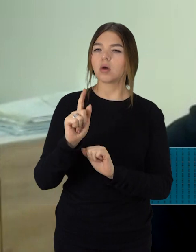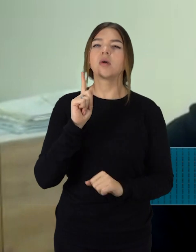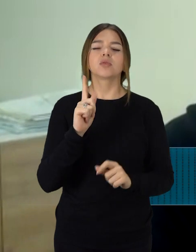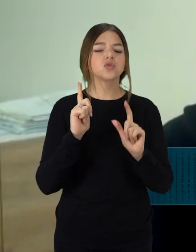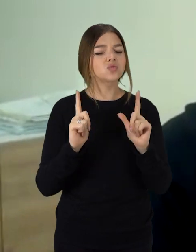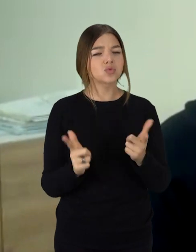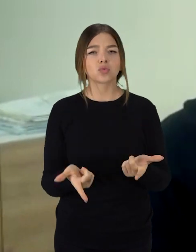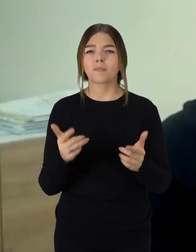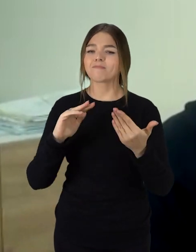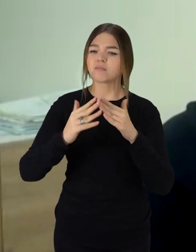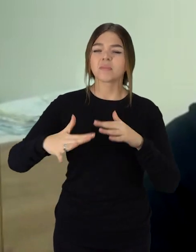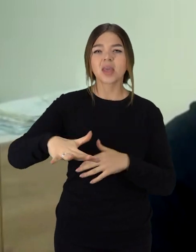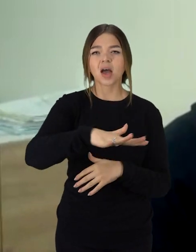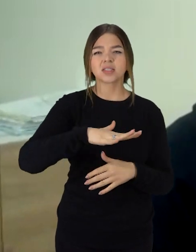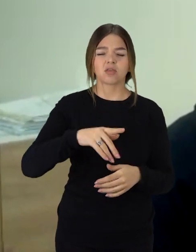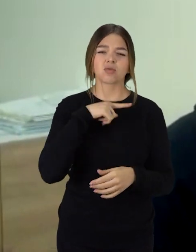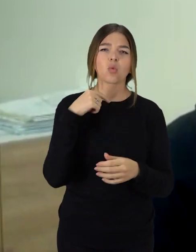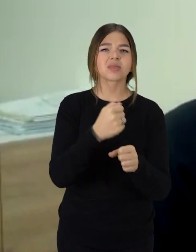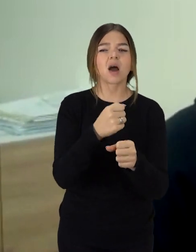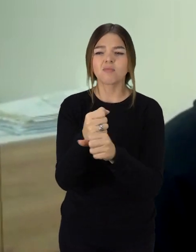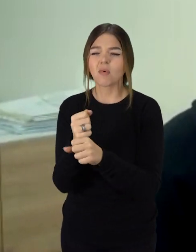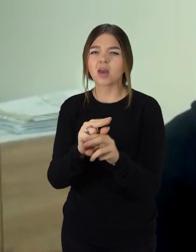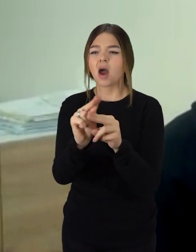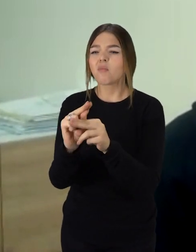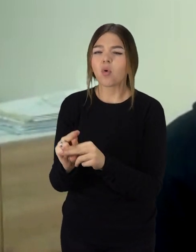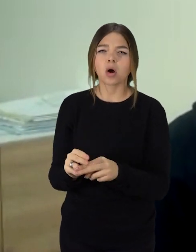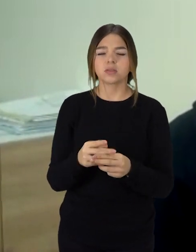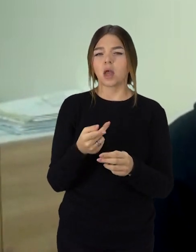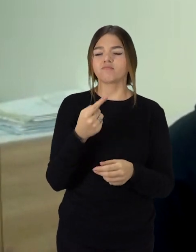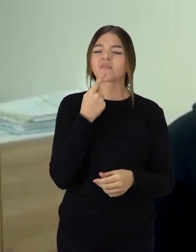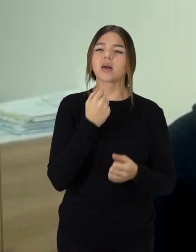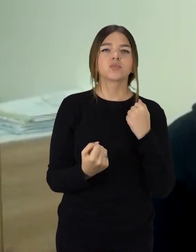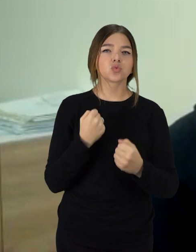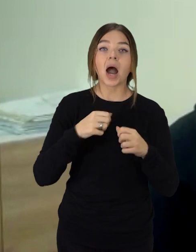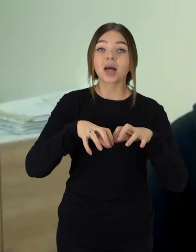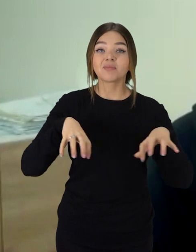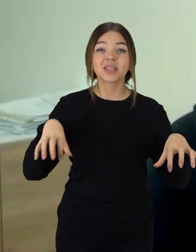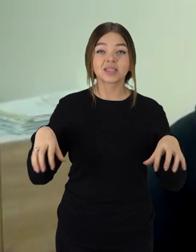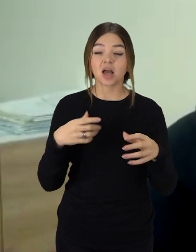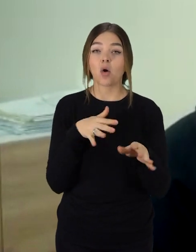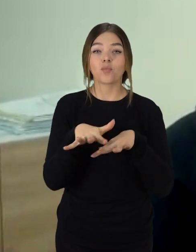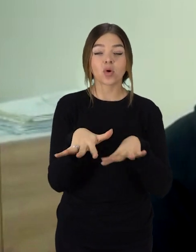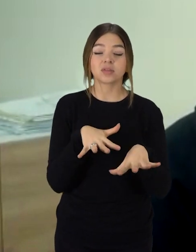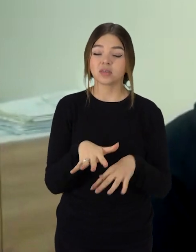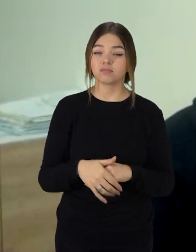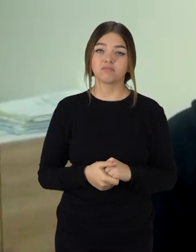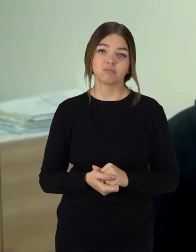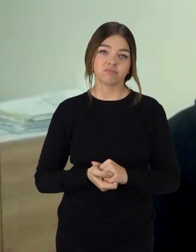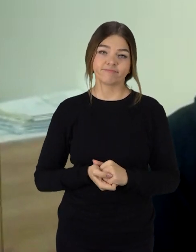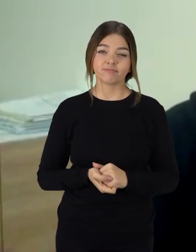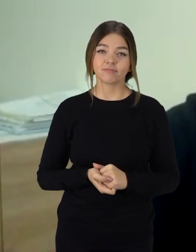didžiulis krūvis mieste vykdomi darbai tikrai apsunkina visą šitą administravimo procesą.